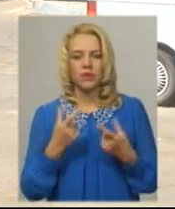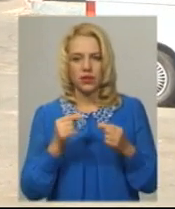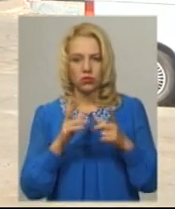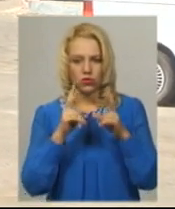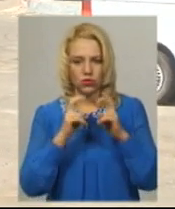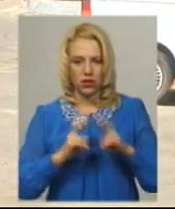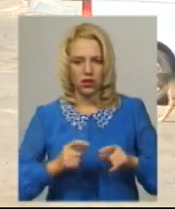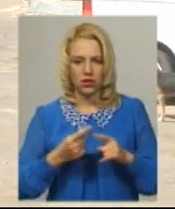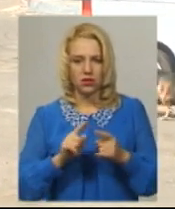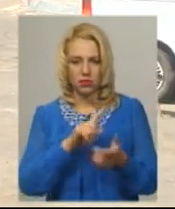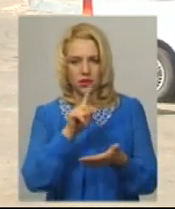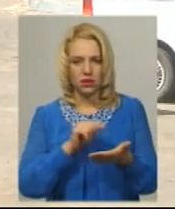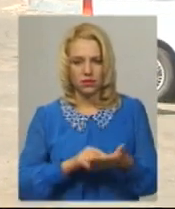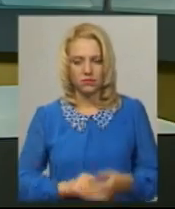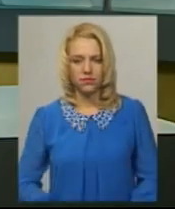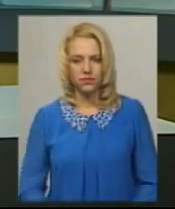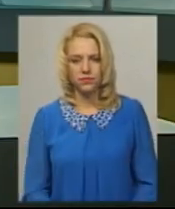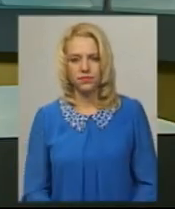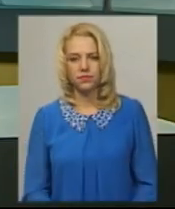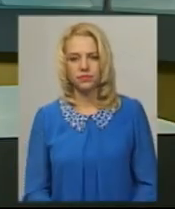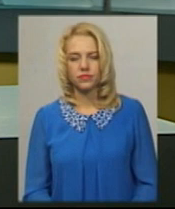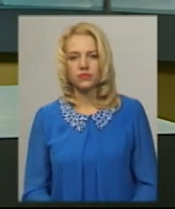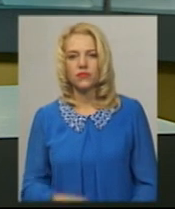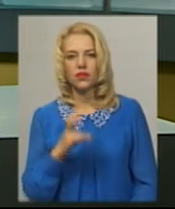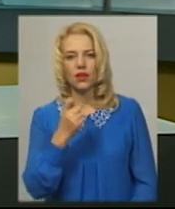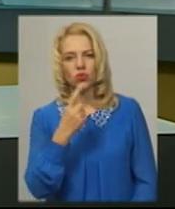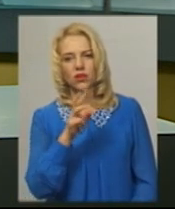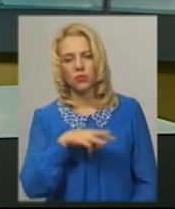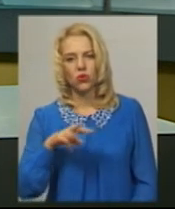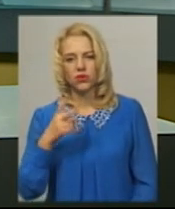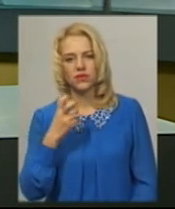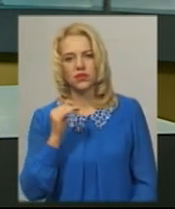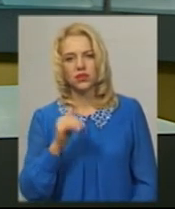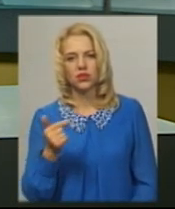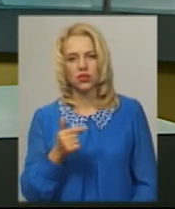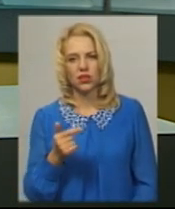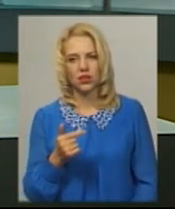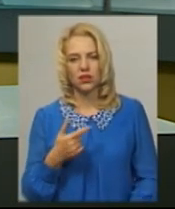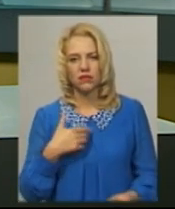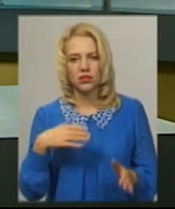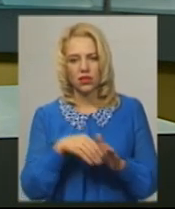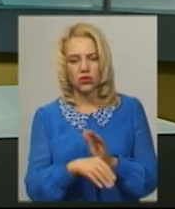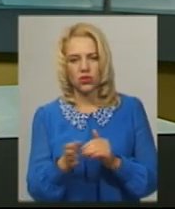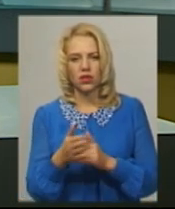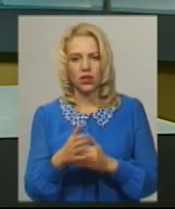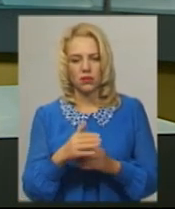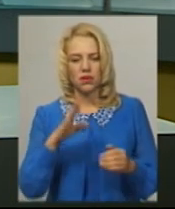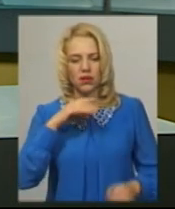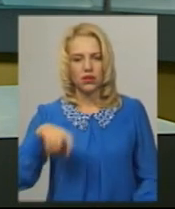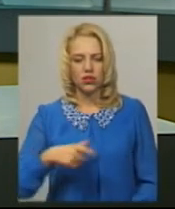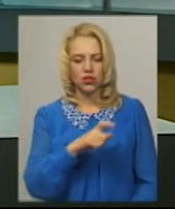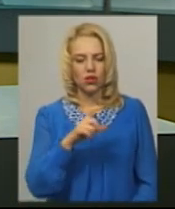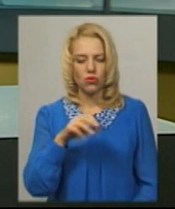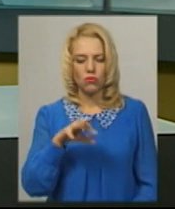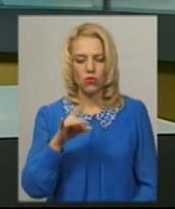новини на Суспільному, Хмельницький. На 1 мільйон 200 тисяч гривень загинуло риби в річці Хумора в частині водойми,